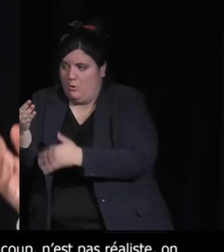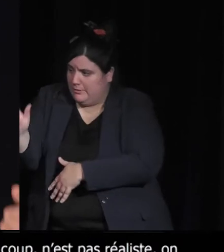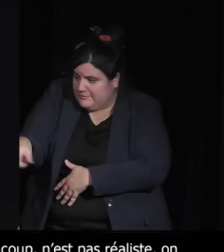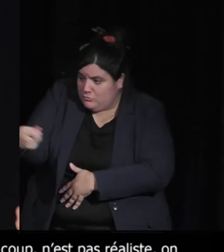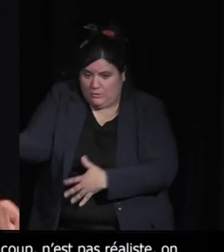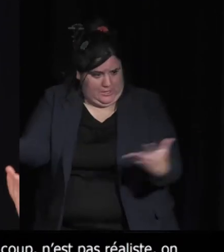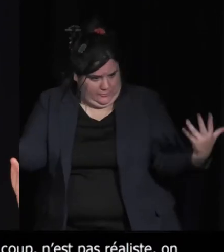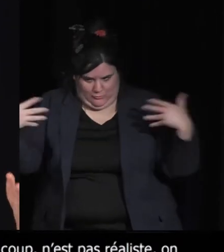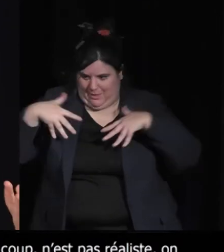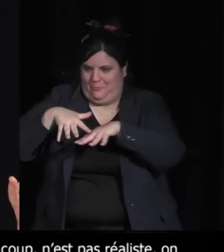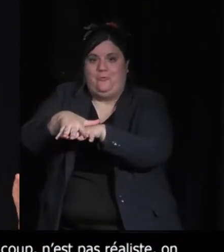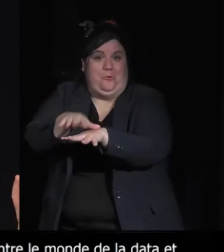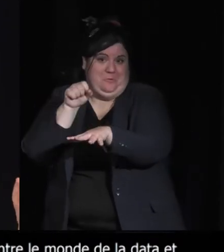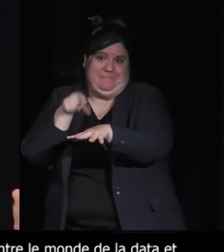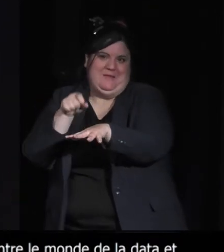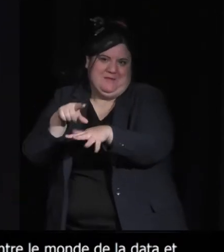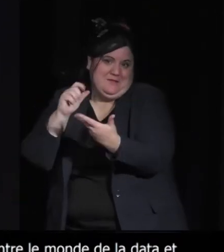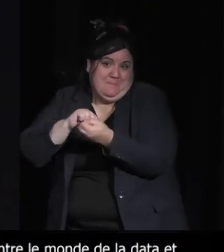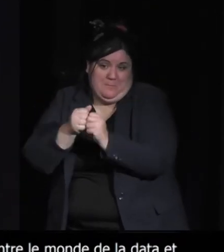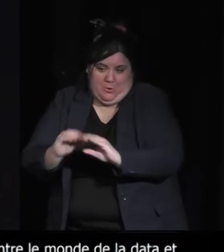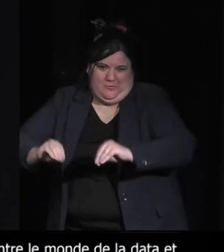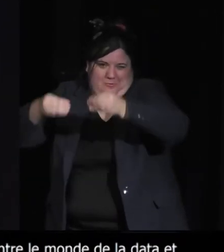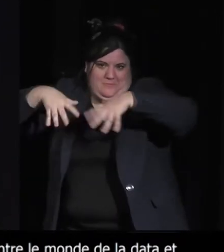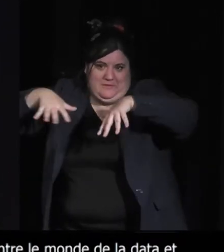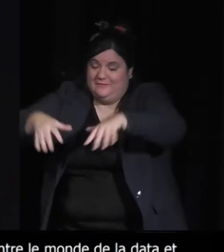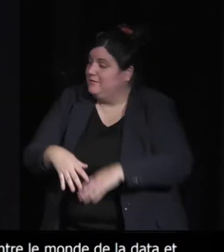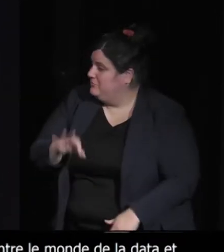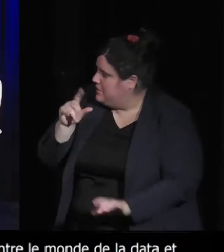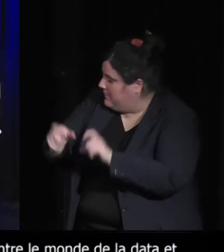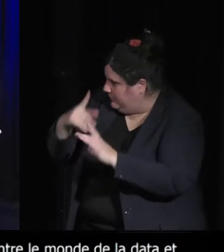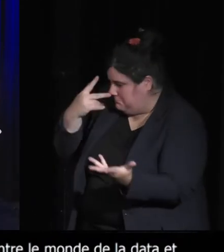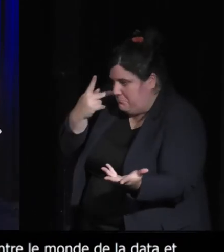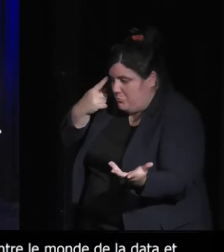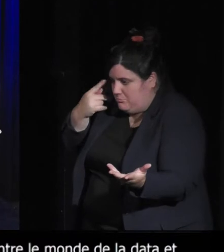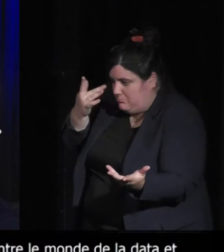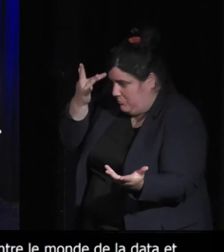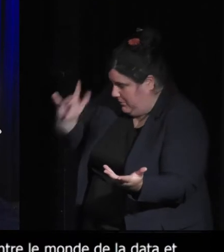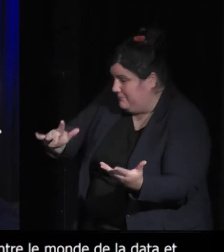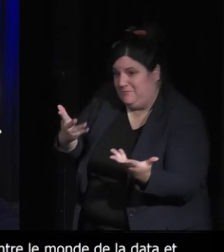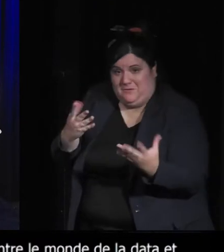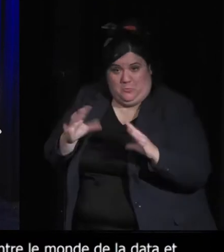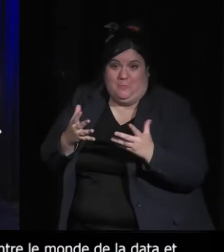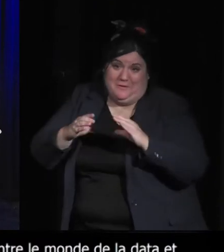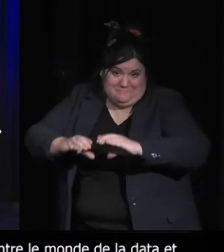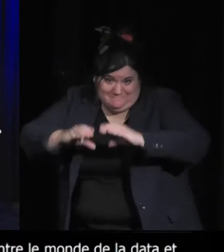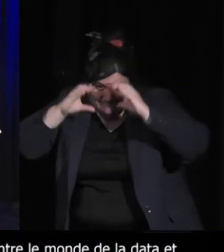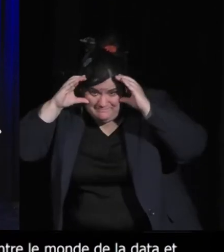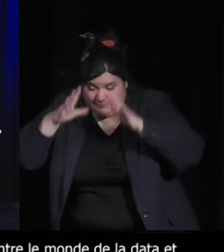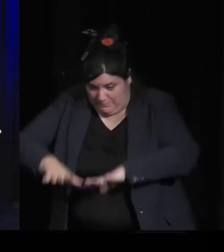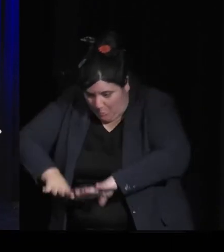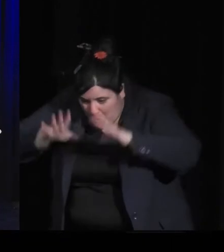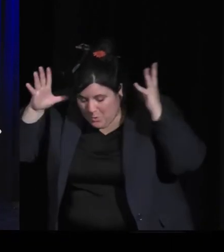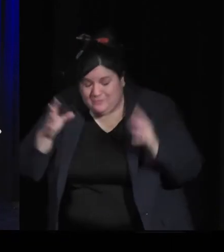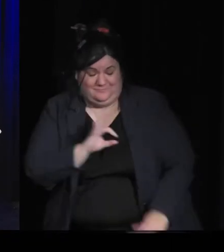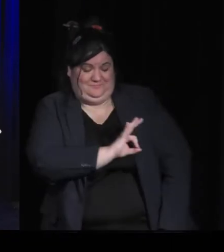Pour ceux qui n'auraient pas vu d'image,'est un jeu en réalité virtuelle. Donc il se joue avec le casque. Donc la partie immersion